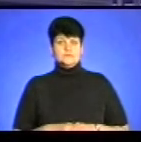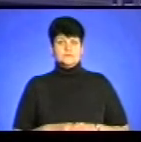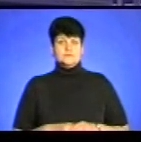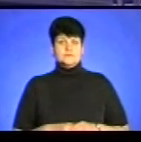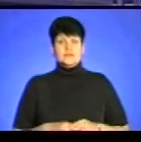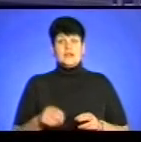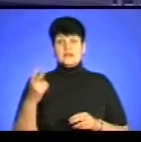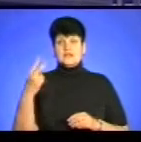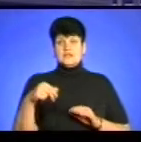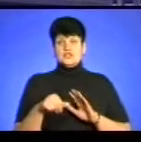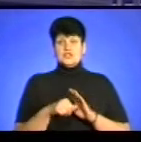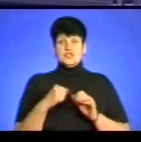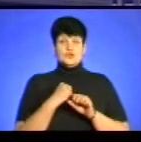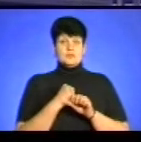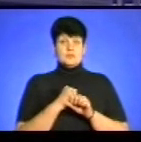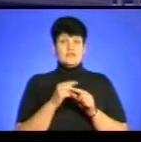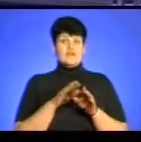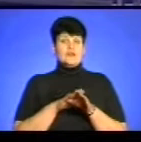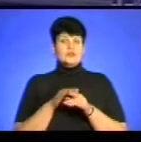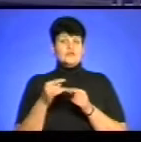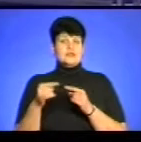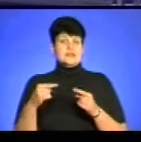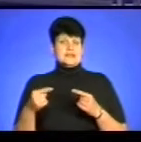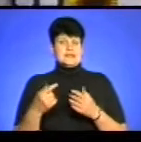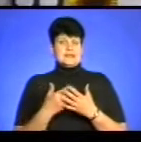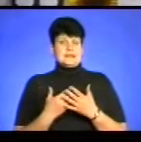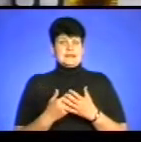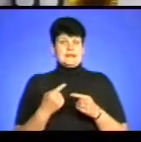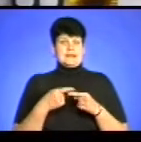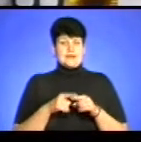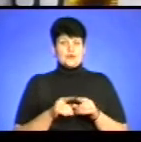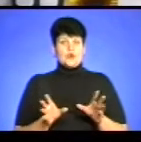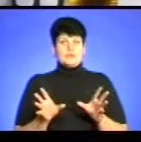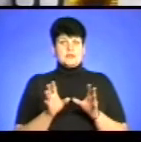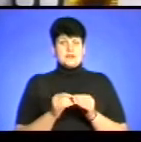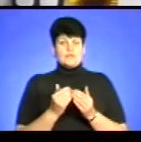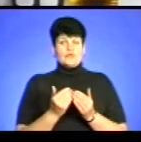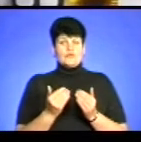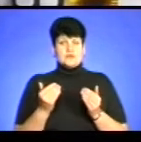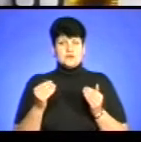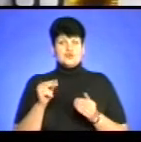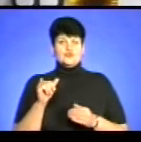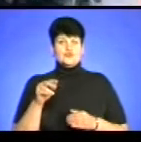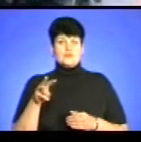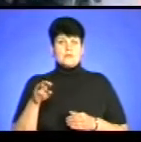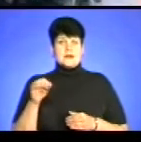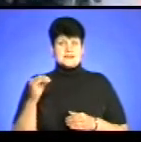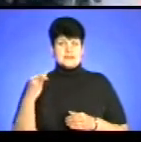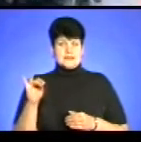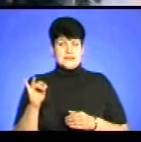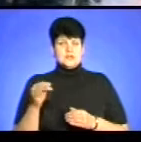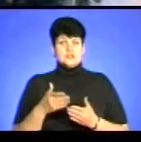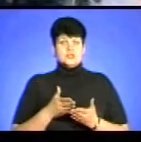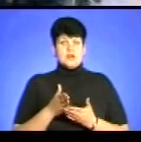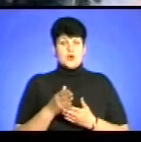26 робіт, виконаних у різних стилях та техніках, об'єднав у виставці під назвою «Чумацький шлях» художник Юрій Чумак.